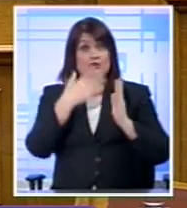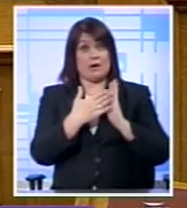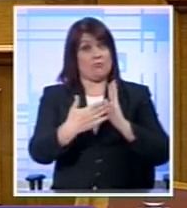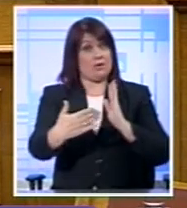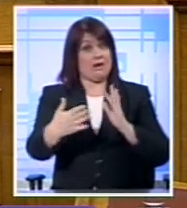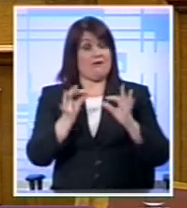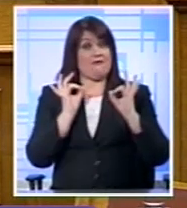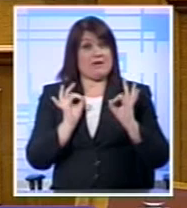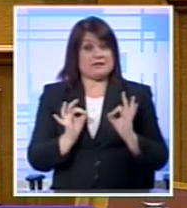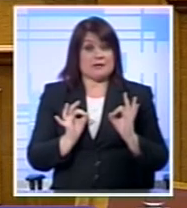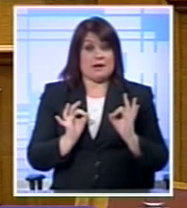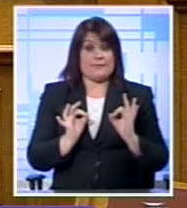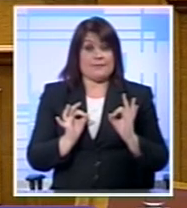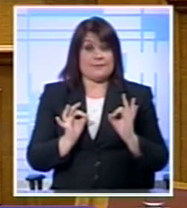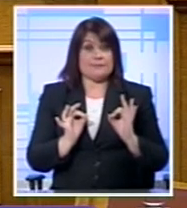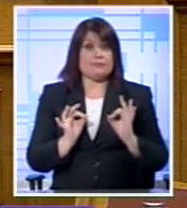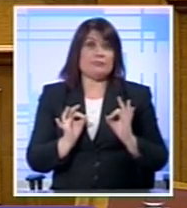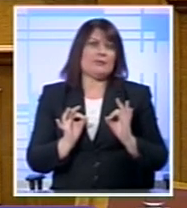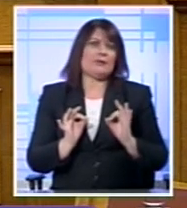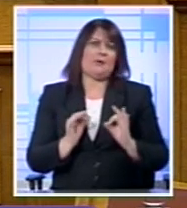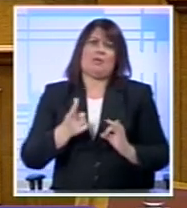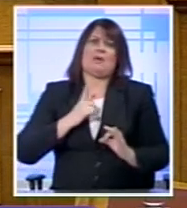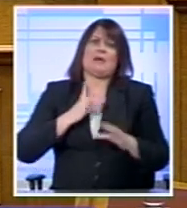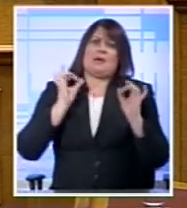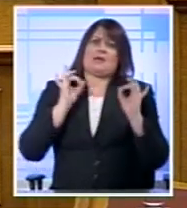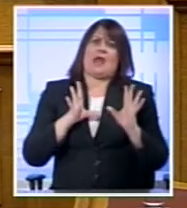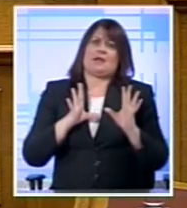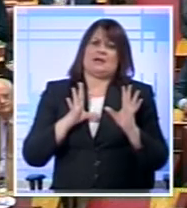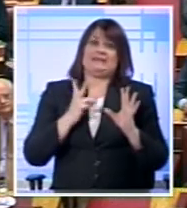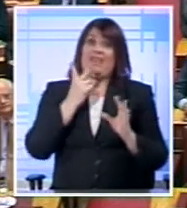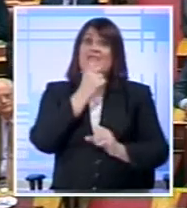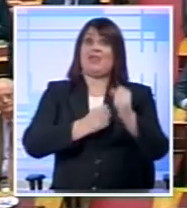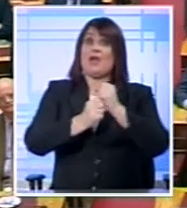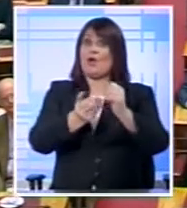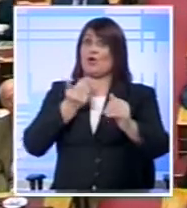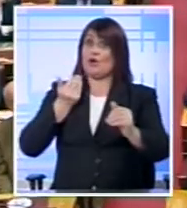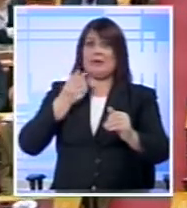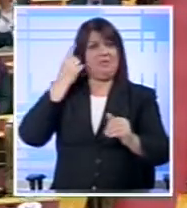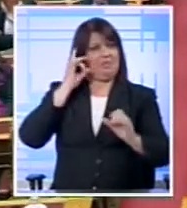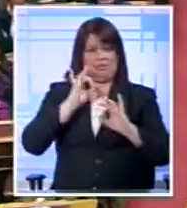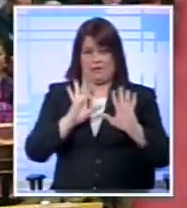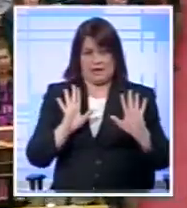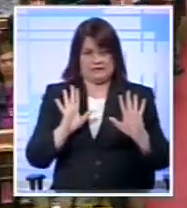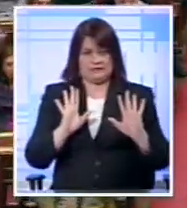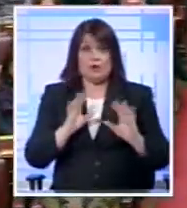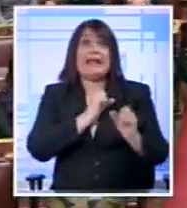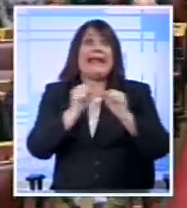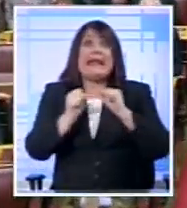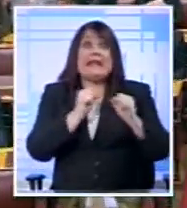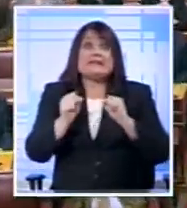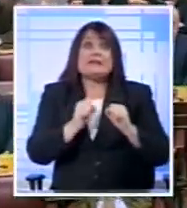Κανένας δεν θα μπορούσε να φανταστεί Αυτή την πορεία Πριν από δύο χρόνια Αυτή την κρίση